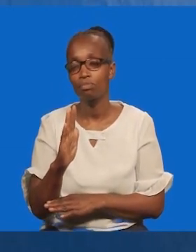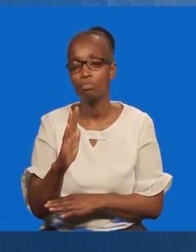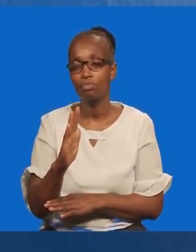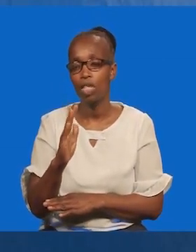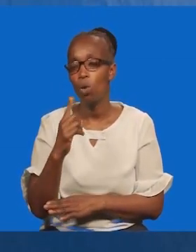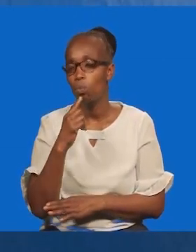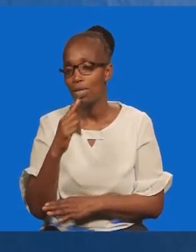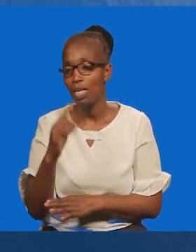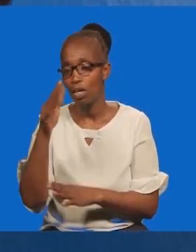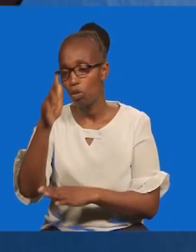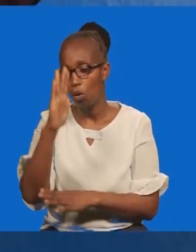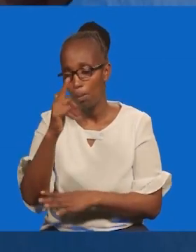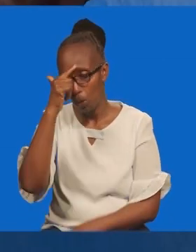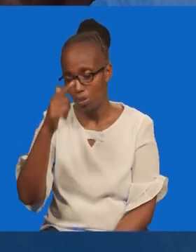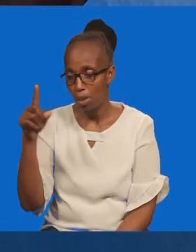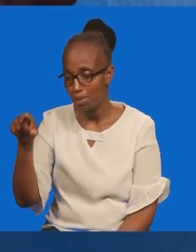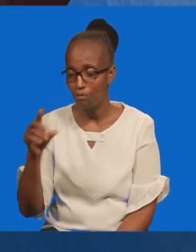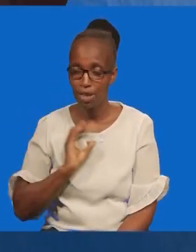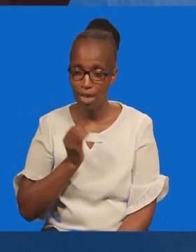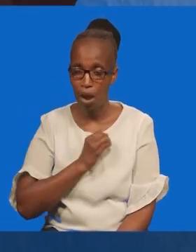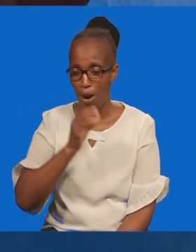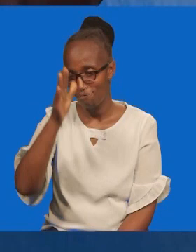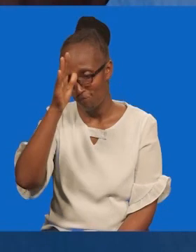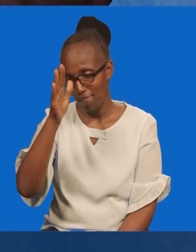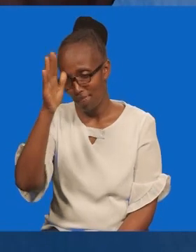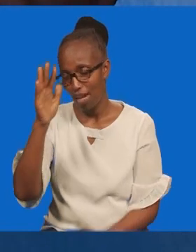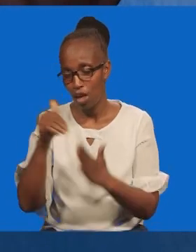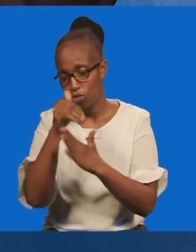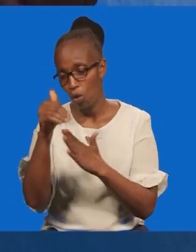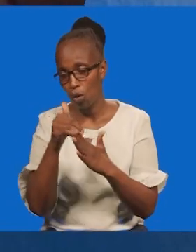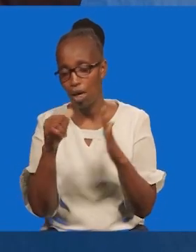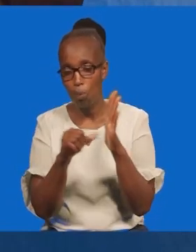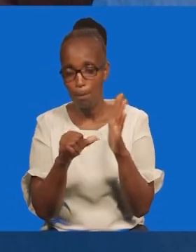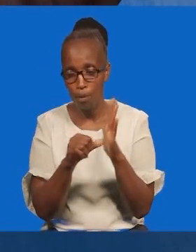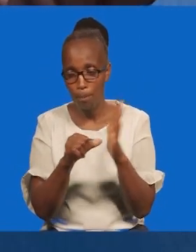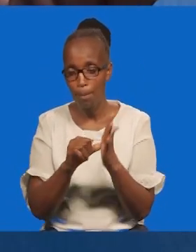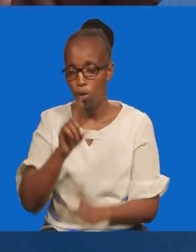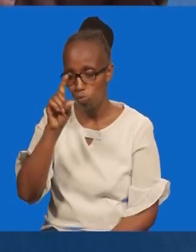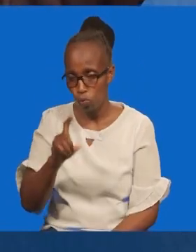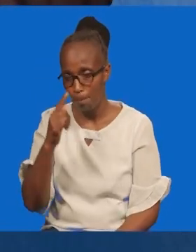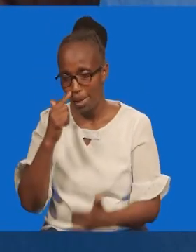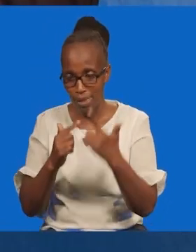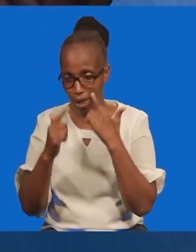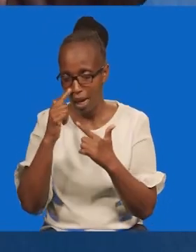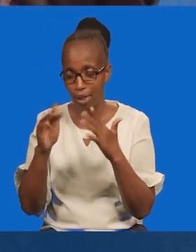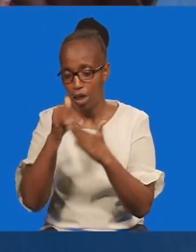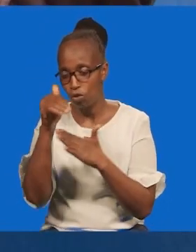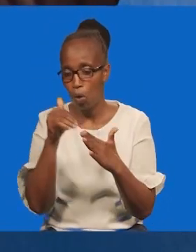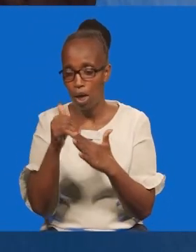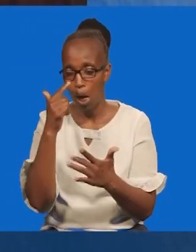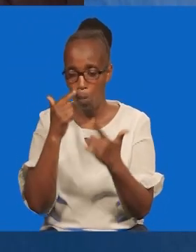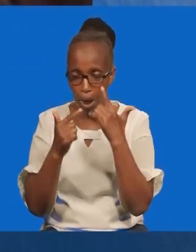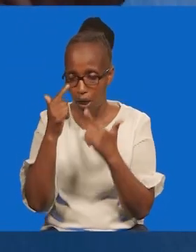Hewe mungu. Wewe baba yetu. Ni wetu na ya kulilia. Katika shida zetu. Umlilia mungu.